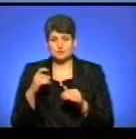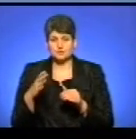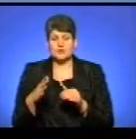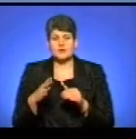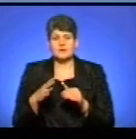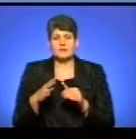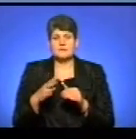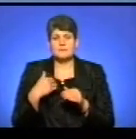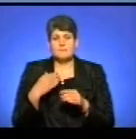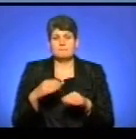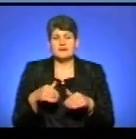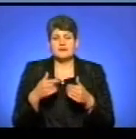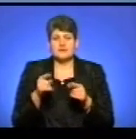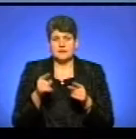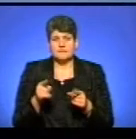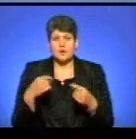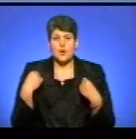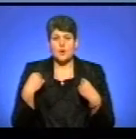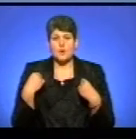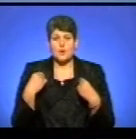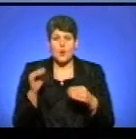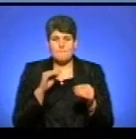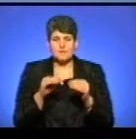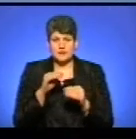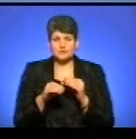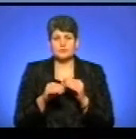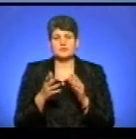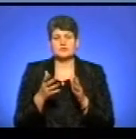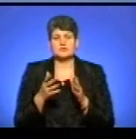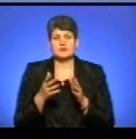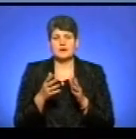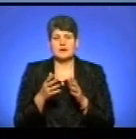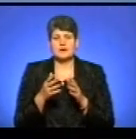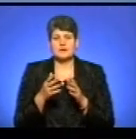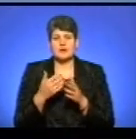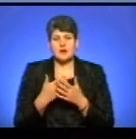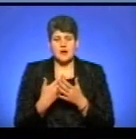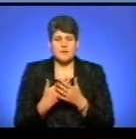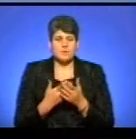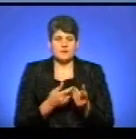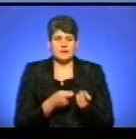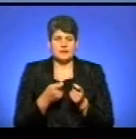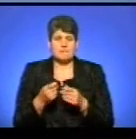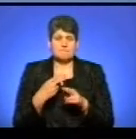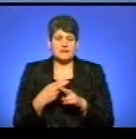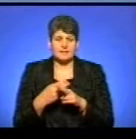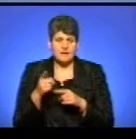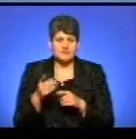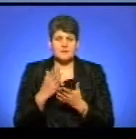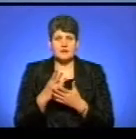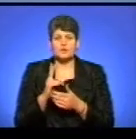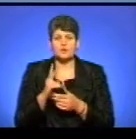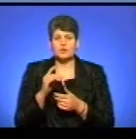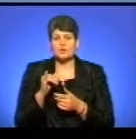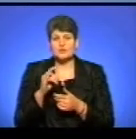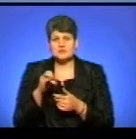говорить, ми передаємо їм комплектуючі, ті ж самі намасеті, або передаємо той метал, вони там мають свою кузню,